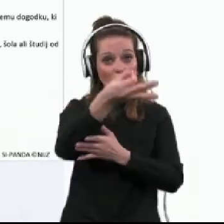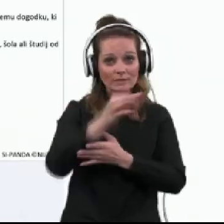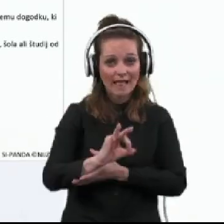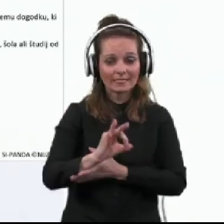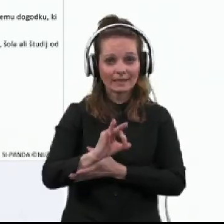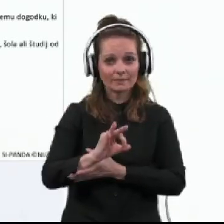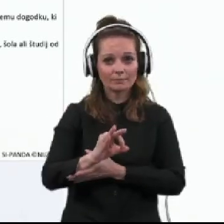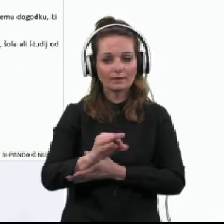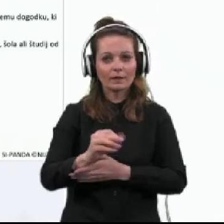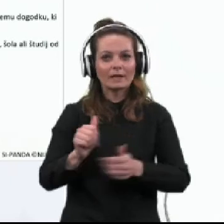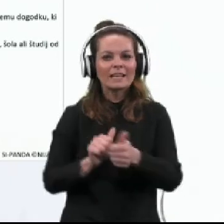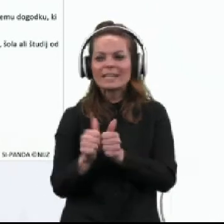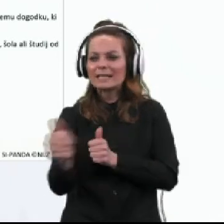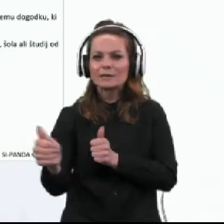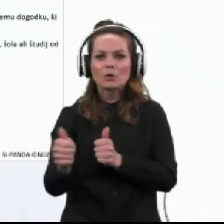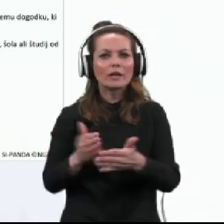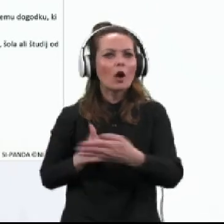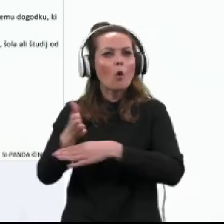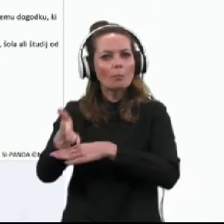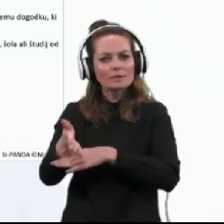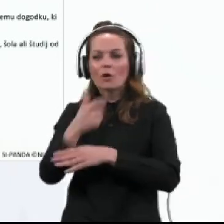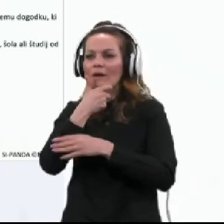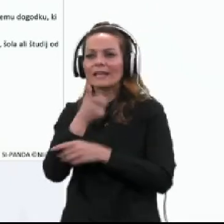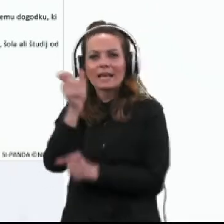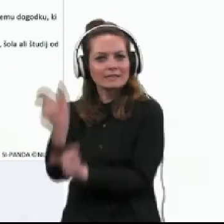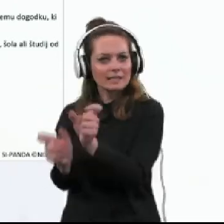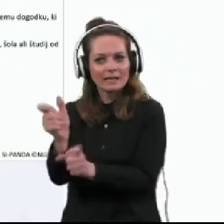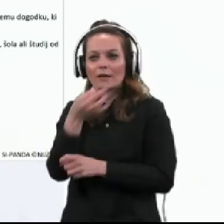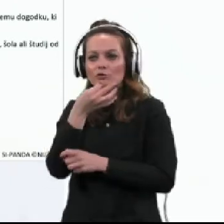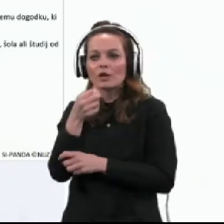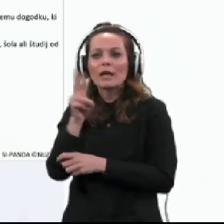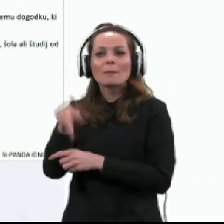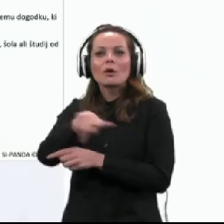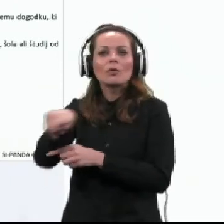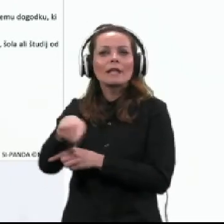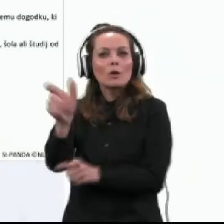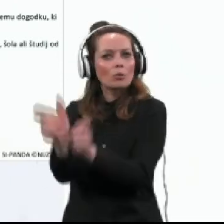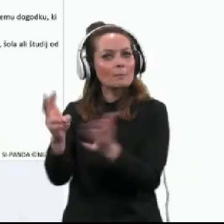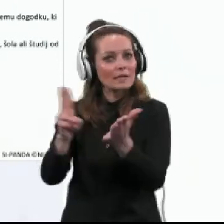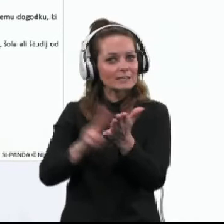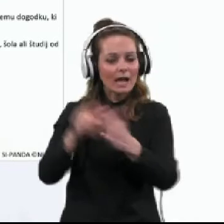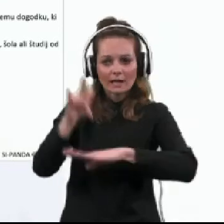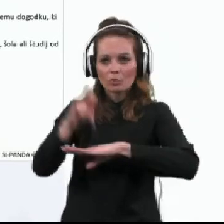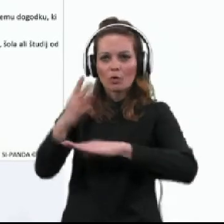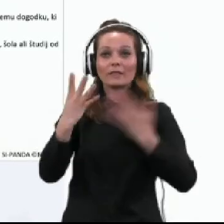izogibavanje obiskovanju starejših, kadar imajo znake okužbe z